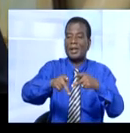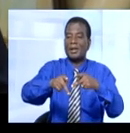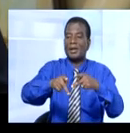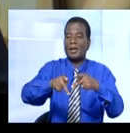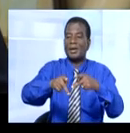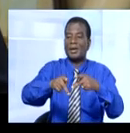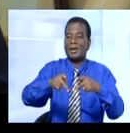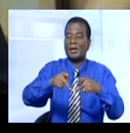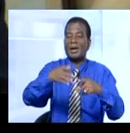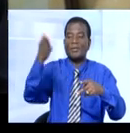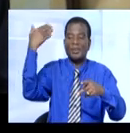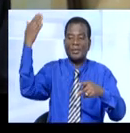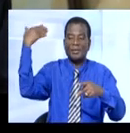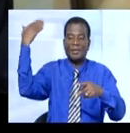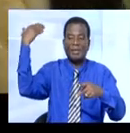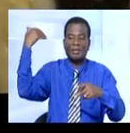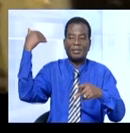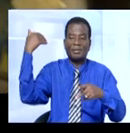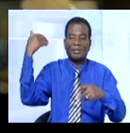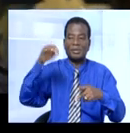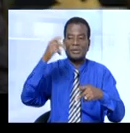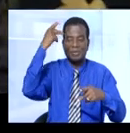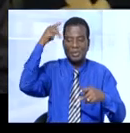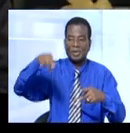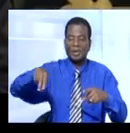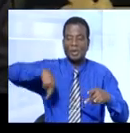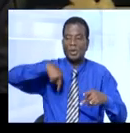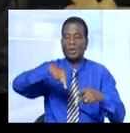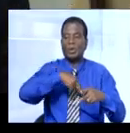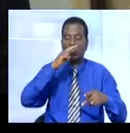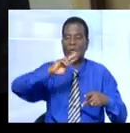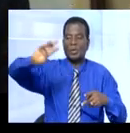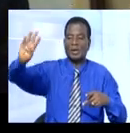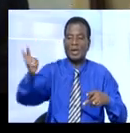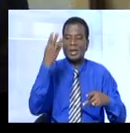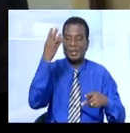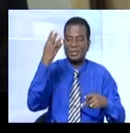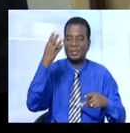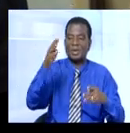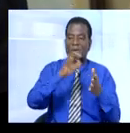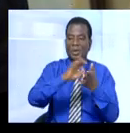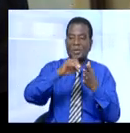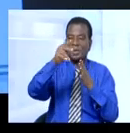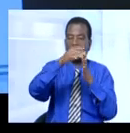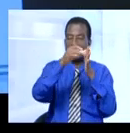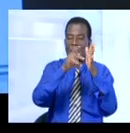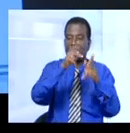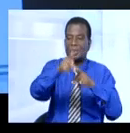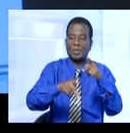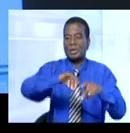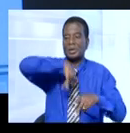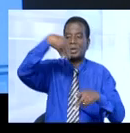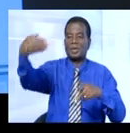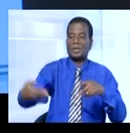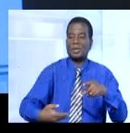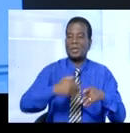en son temps. Je crois que nous en sommes au quatrième recensement. Donc, j'invite